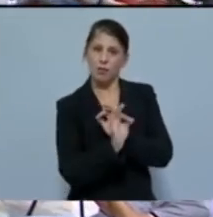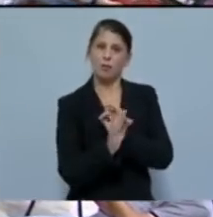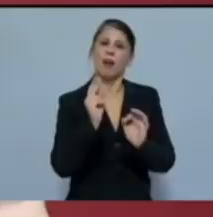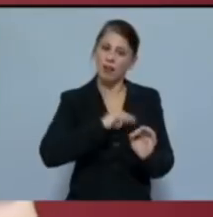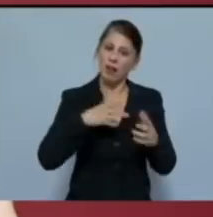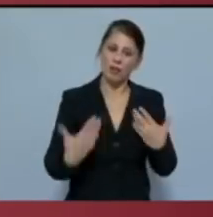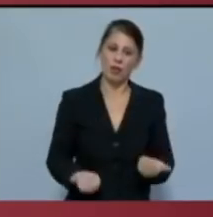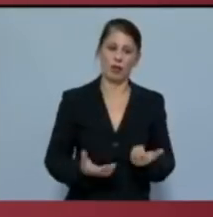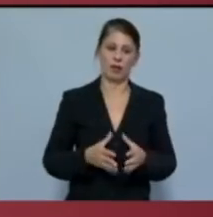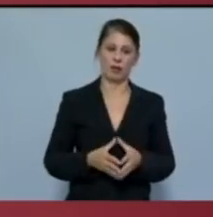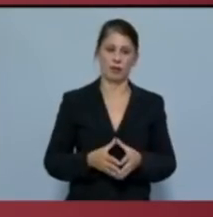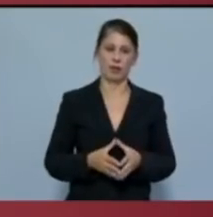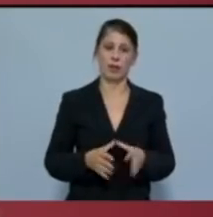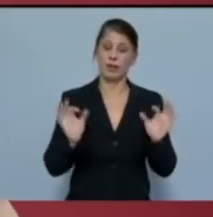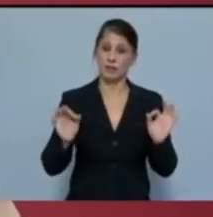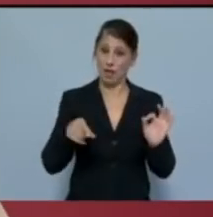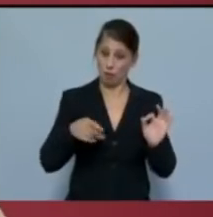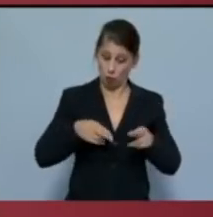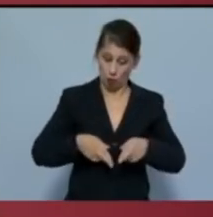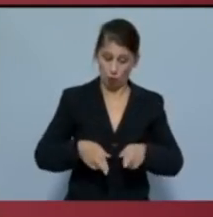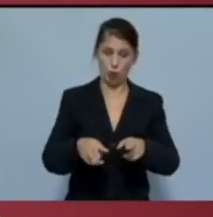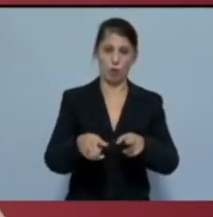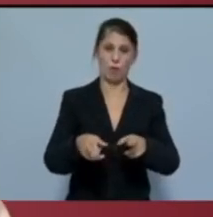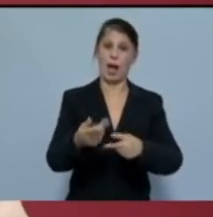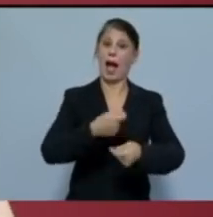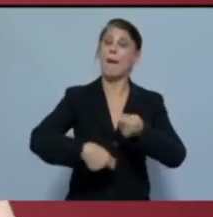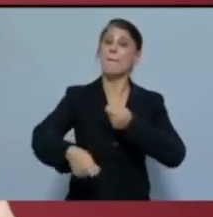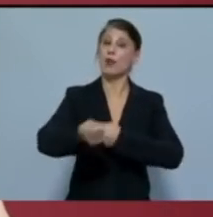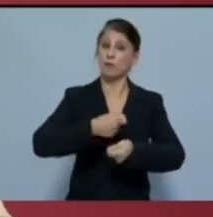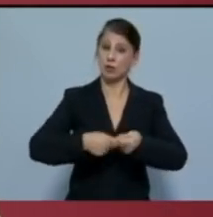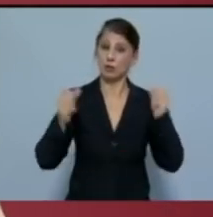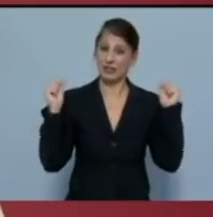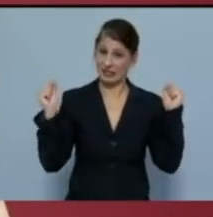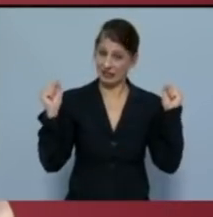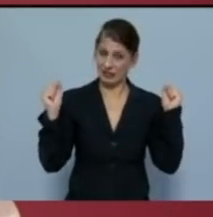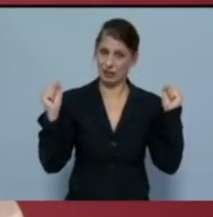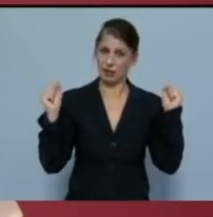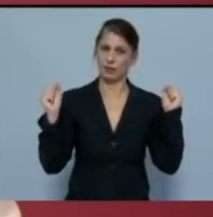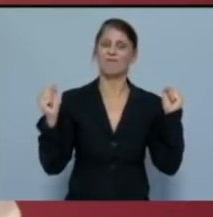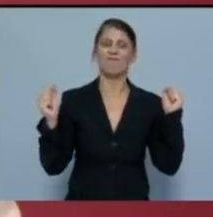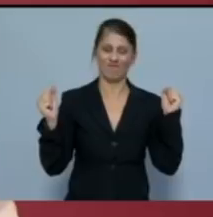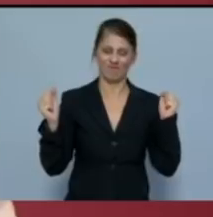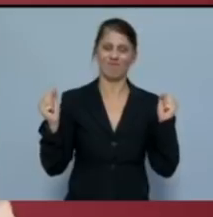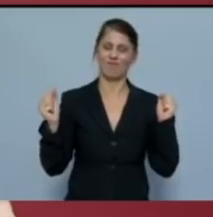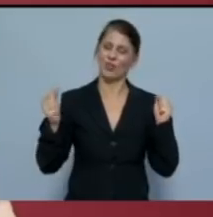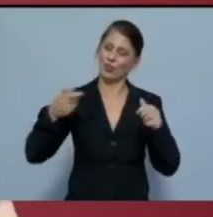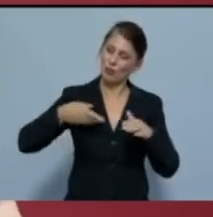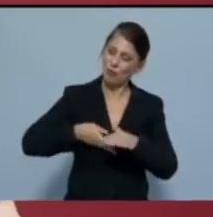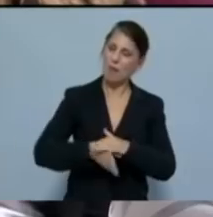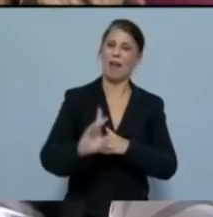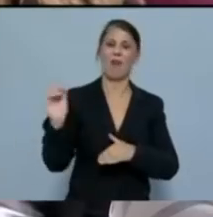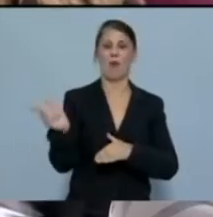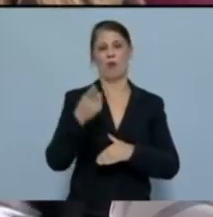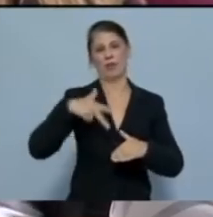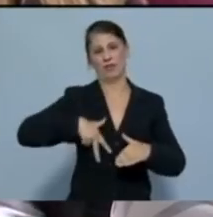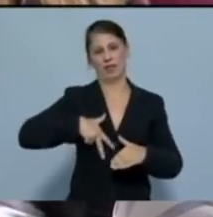Βέβαια, αυτό το δρόμο της εμπορευματοποίησης στην υγεία τον περπάτησαν όλες οι κυβερνήσεις.